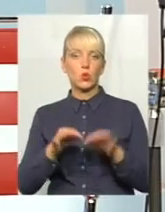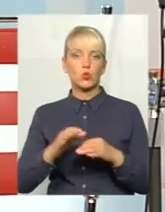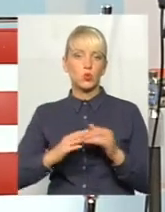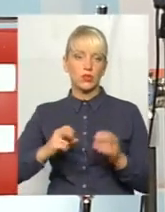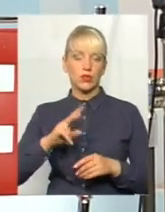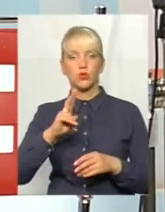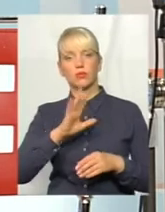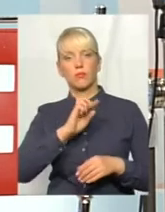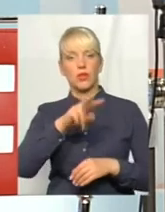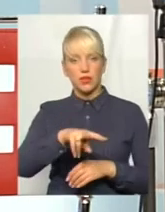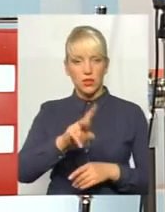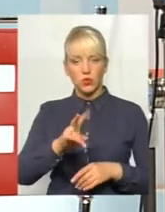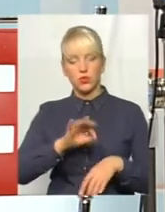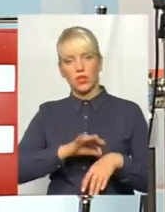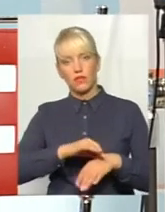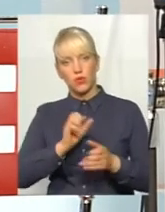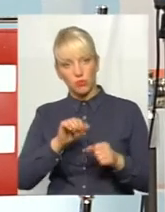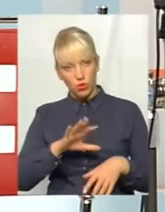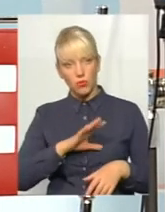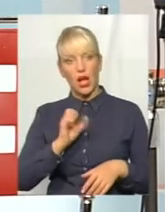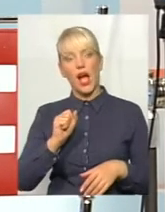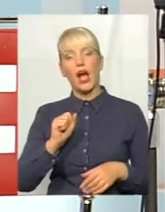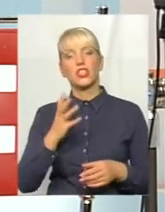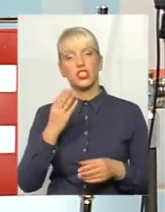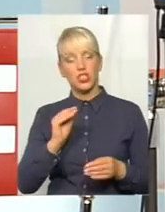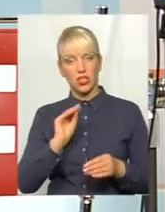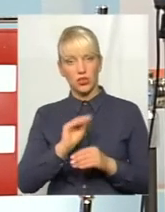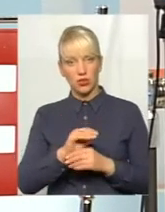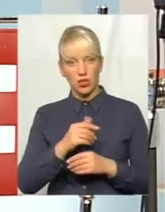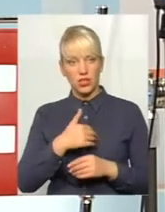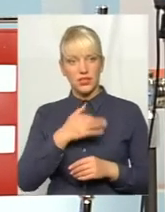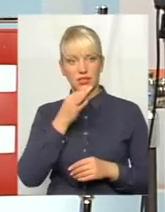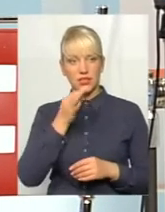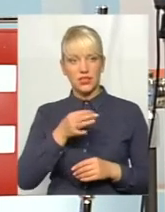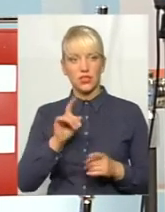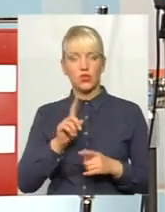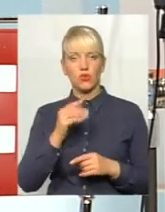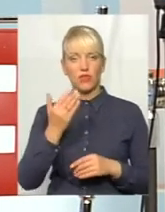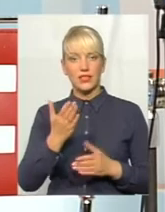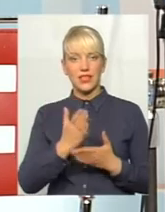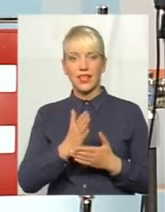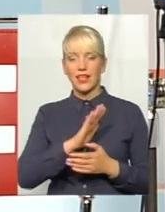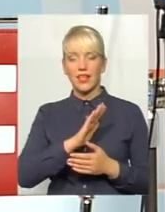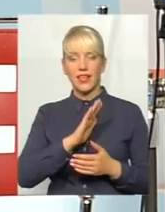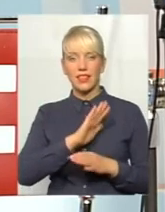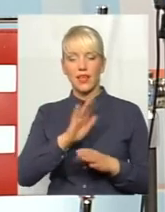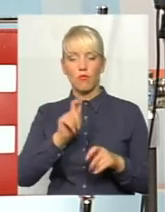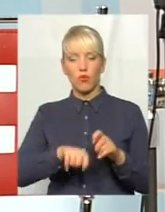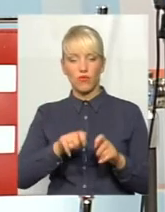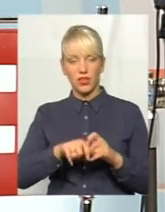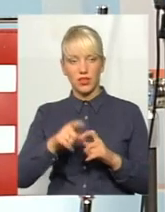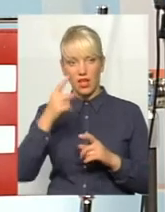лікарняному, хтось захворів. А до слова хочу сказати, що у вас є неперевірна інформація, як